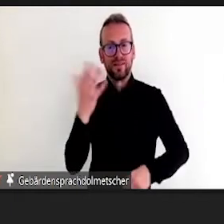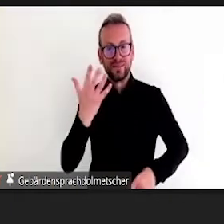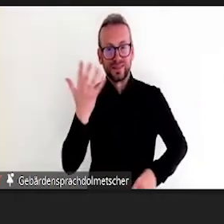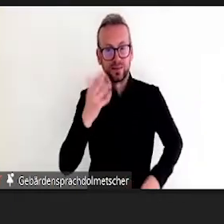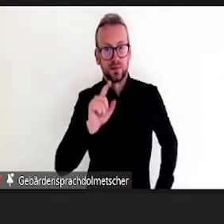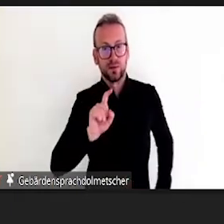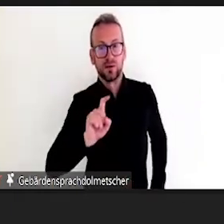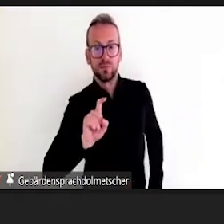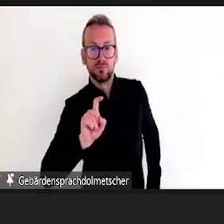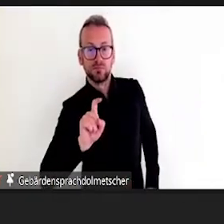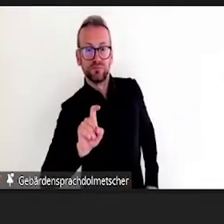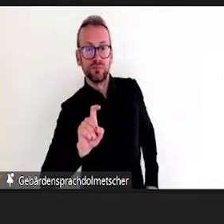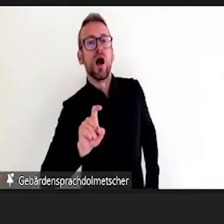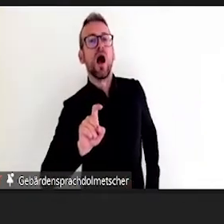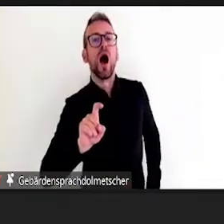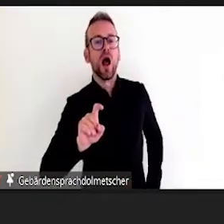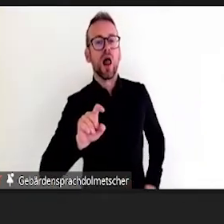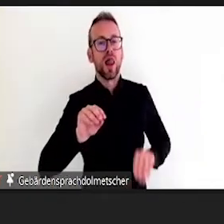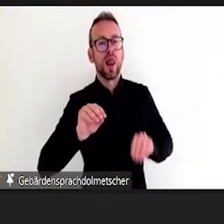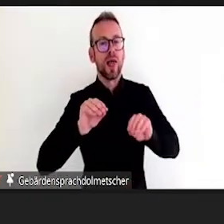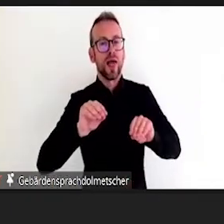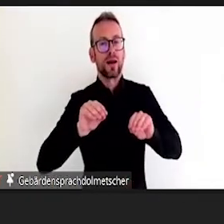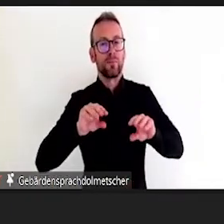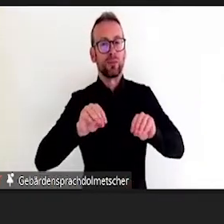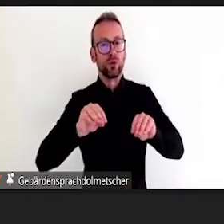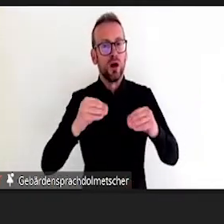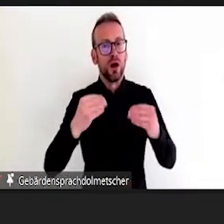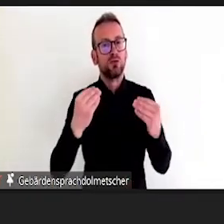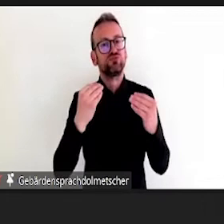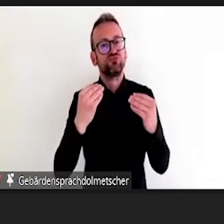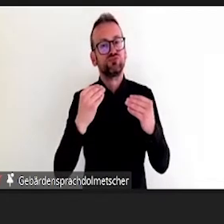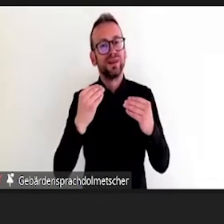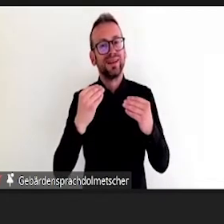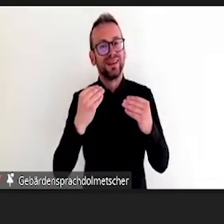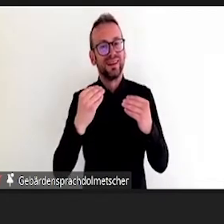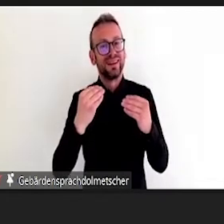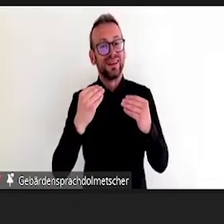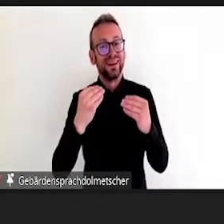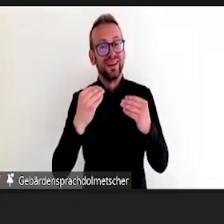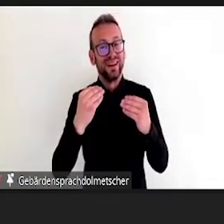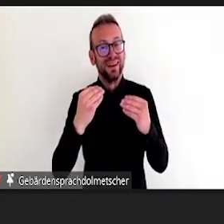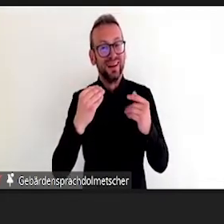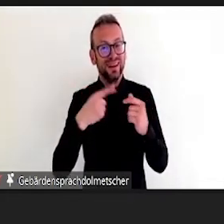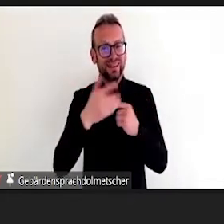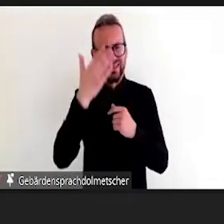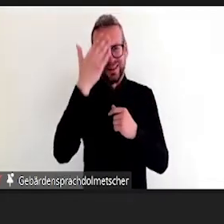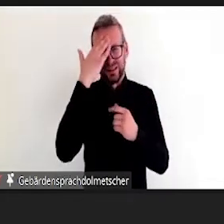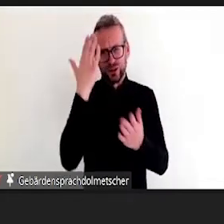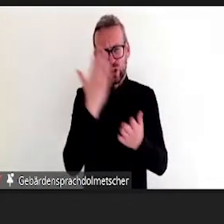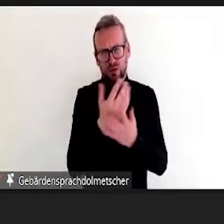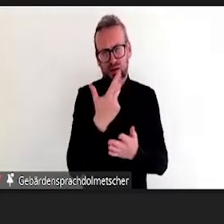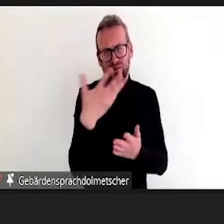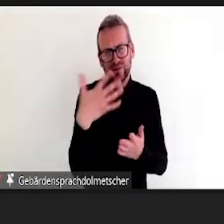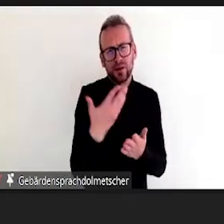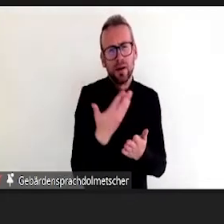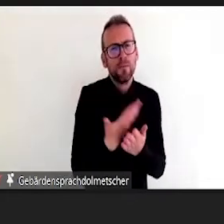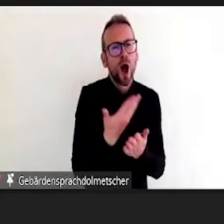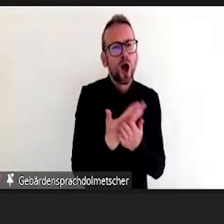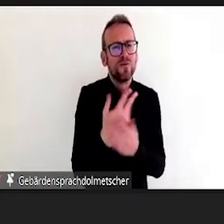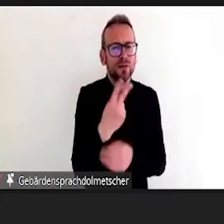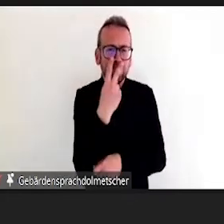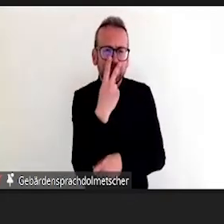dass dann gerade diese Ebene ganz häufig vorkommt. Sie finden viele Fortbildungen zu bestimmten Tools, zum Einsatz bestimmter Tools,